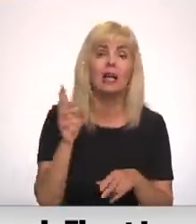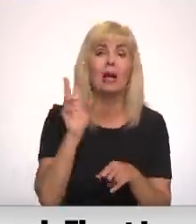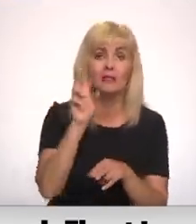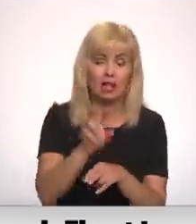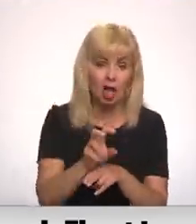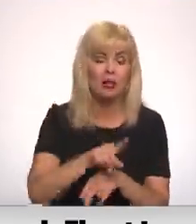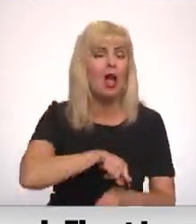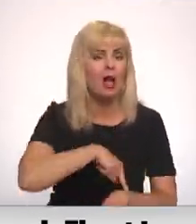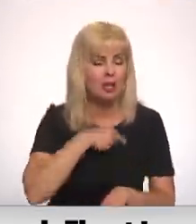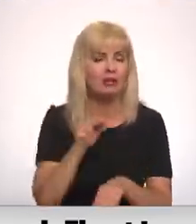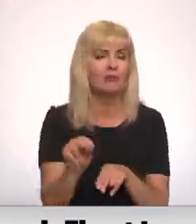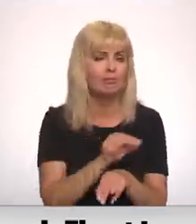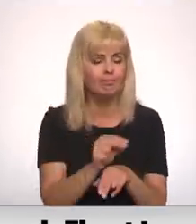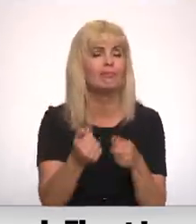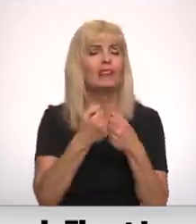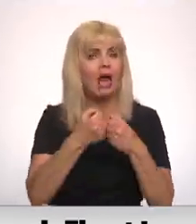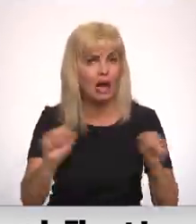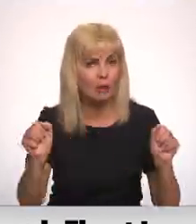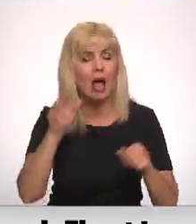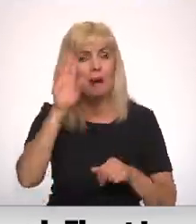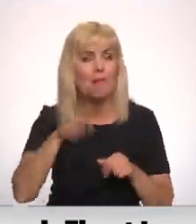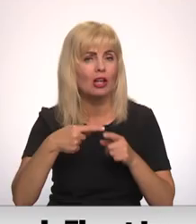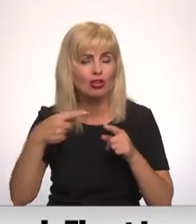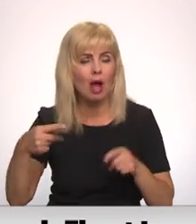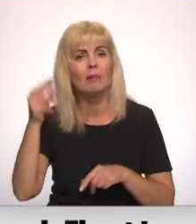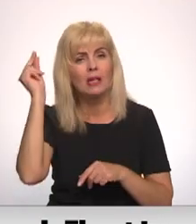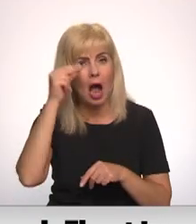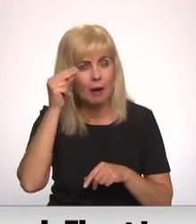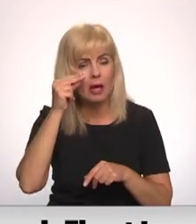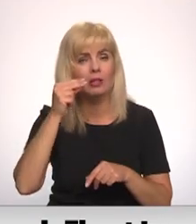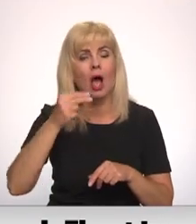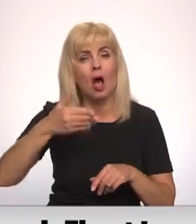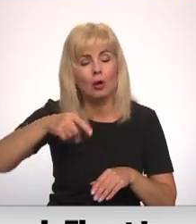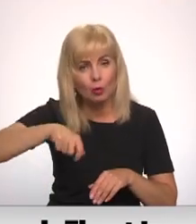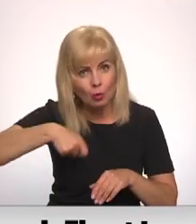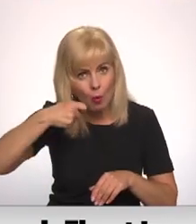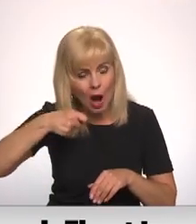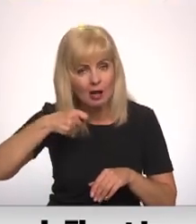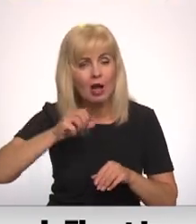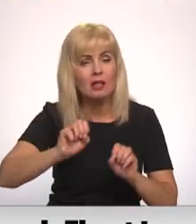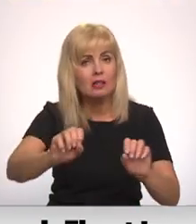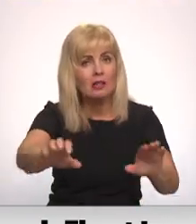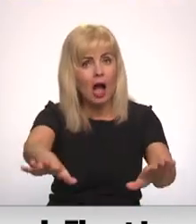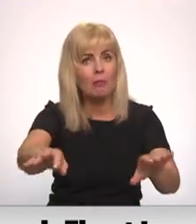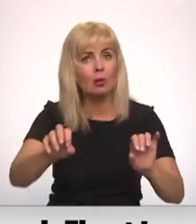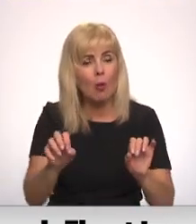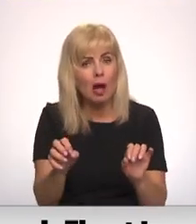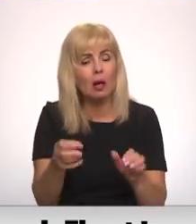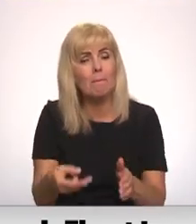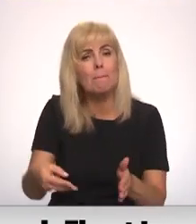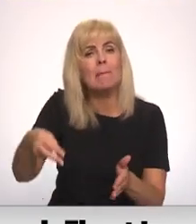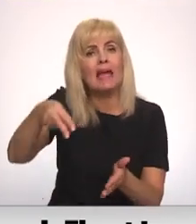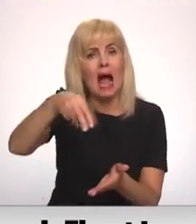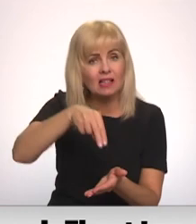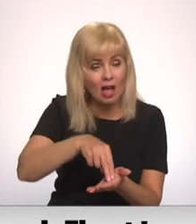sako ilgs rehabilitācijas periods. Mēnešu garamā ir jāmācās turēt karoti, staipīt rokas un piecelties sēdus. Un tas